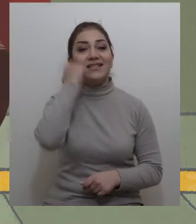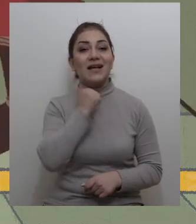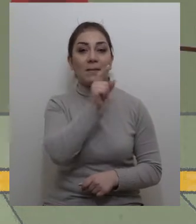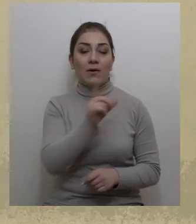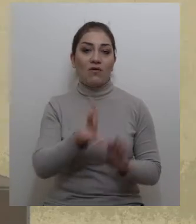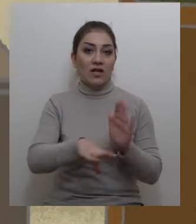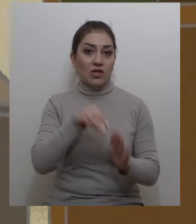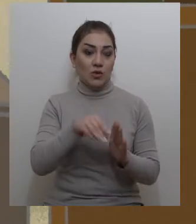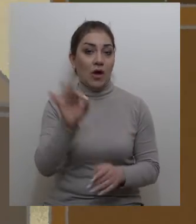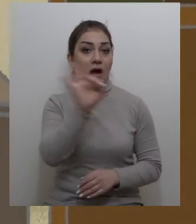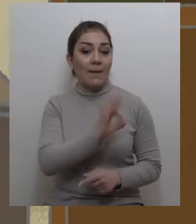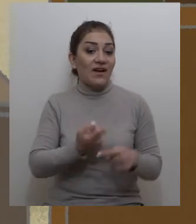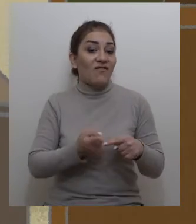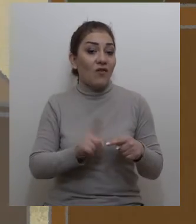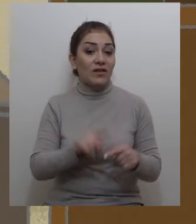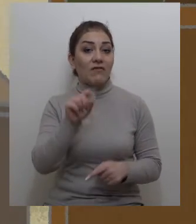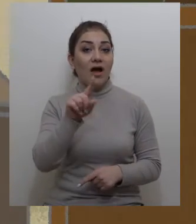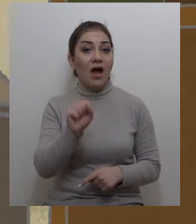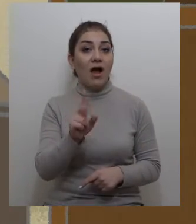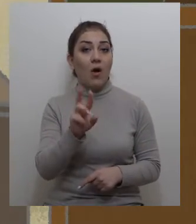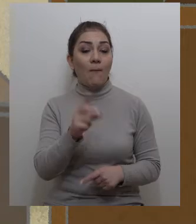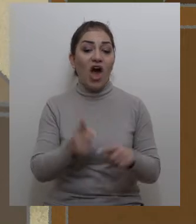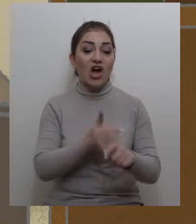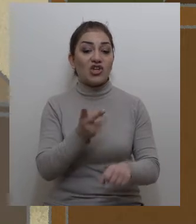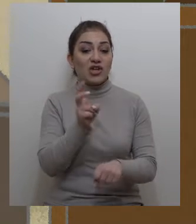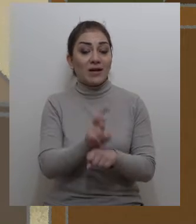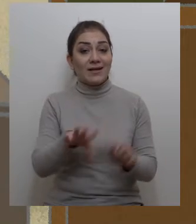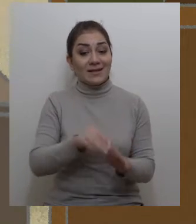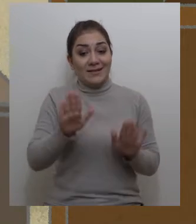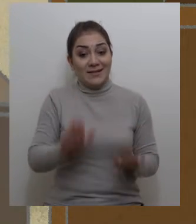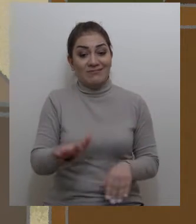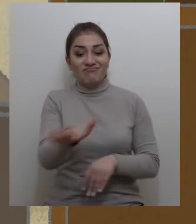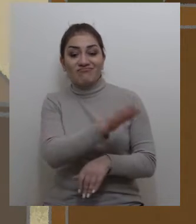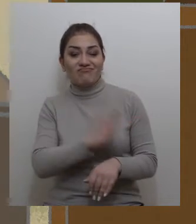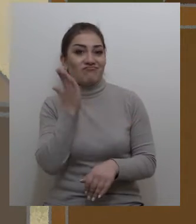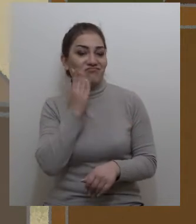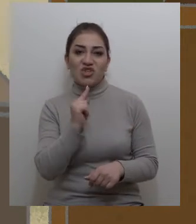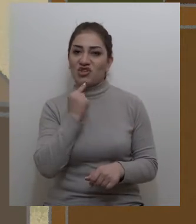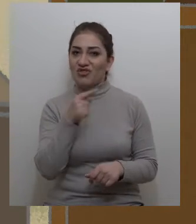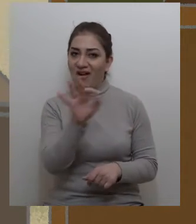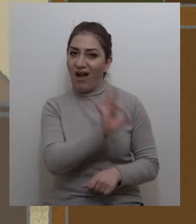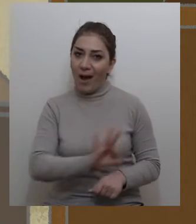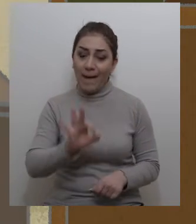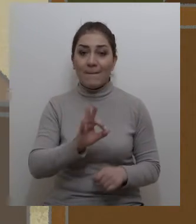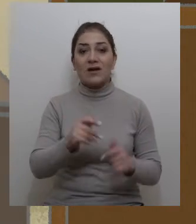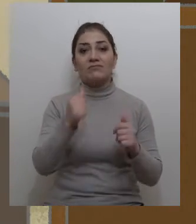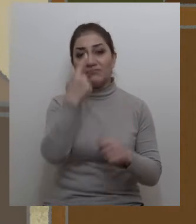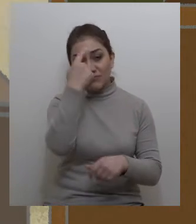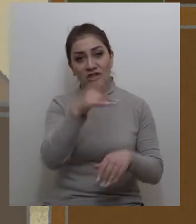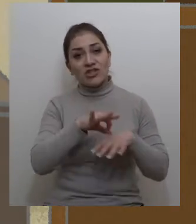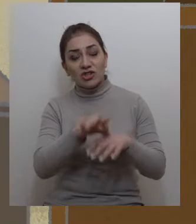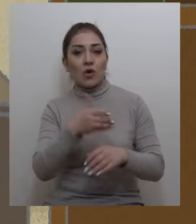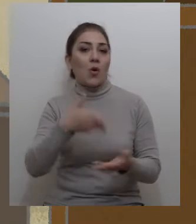ընտրողների համար։ Կանի որ հակոպն առաջին անգամ է ընտրատեղ ամասում, տարացքում կողմնորոշվելը կարող է դժվար լինել, ծուցանակները կոգնեն